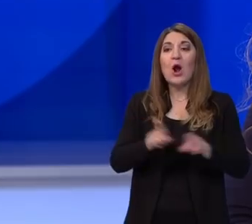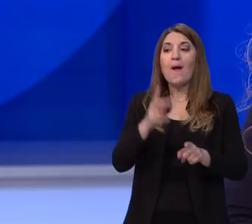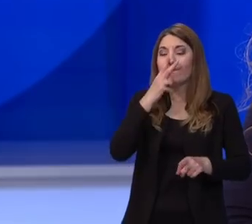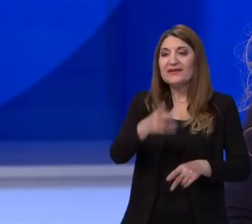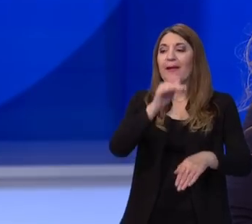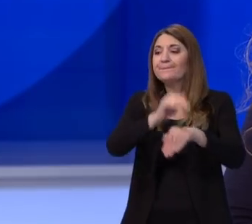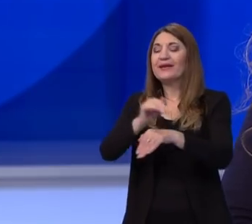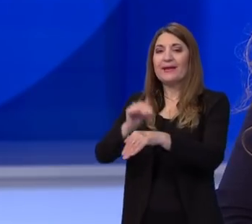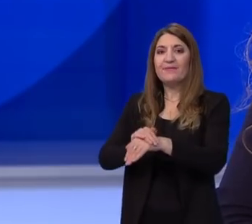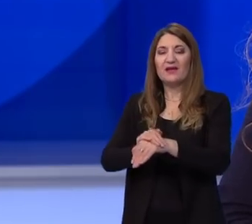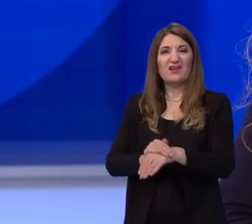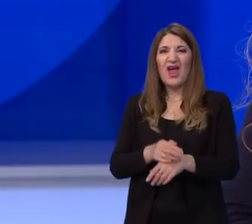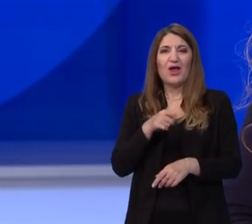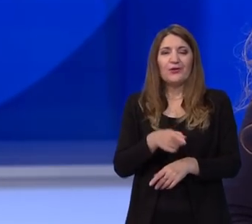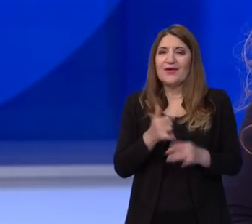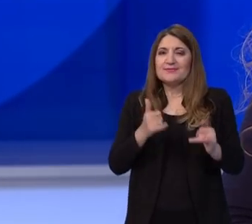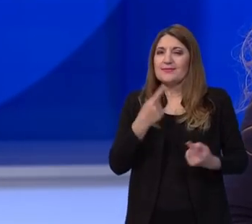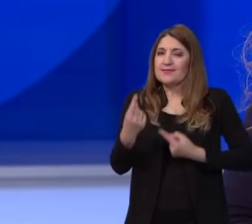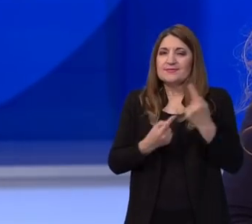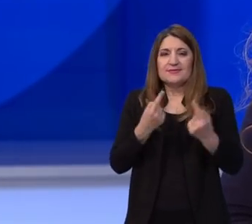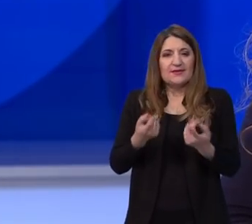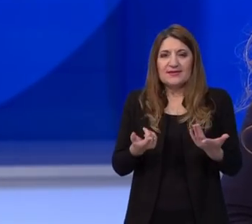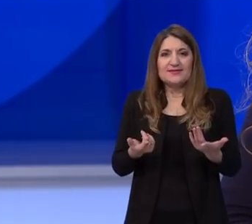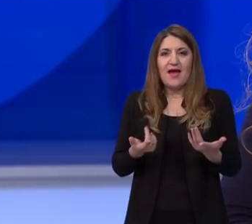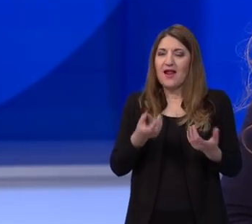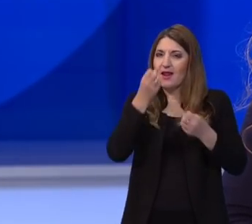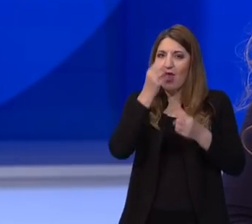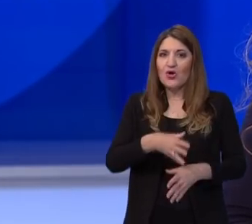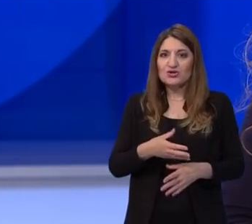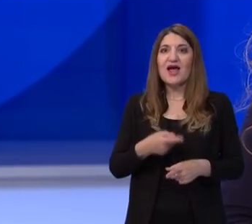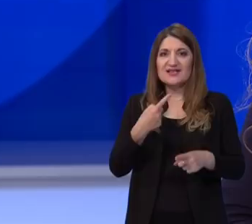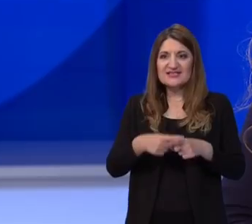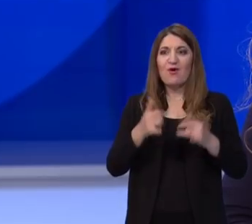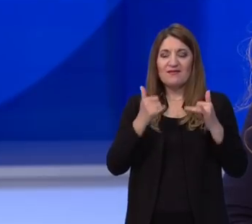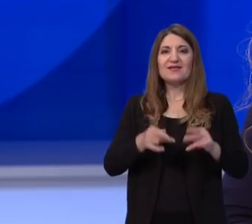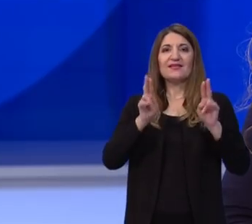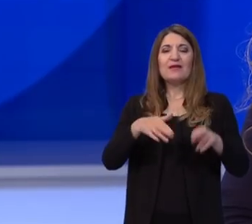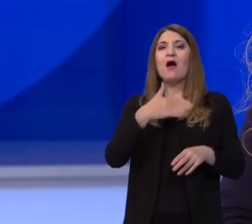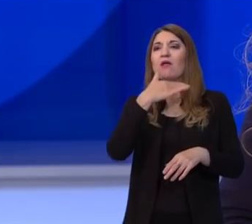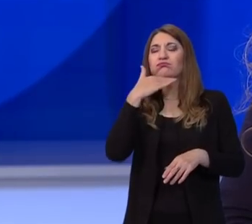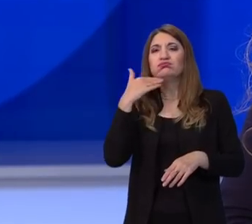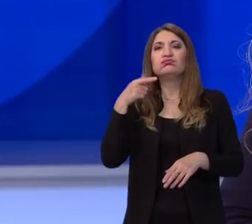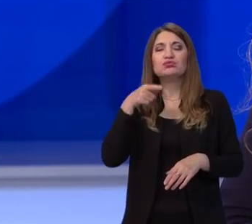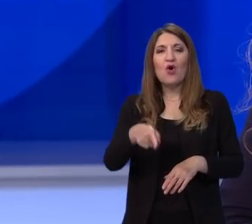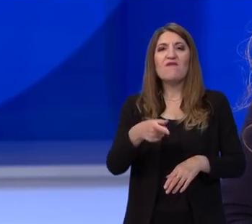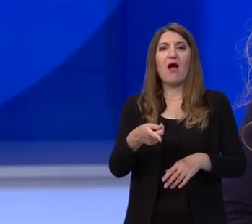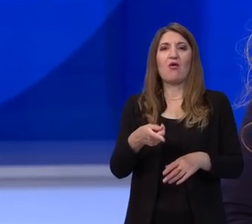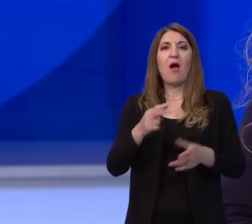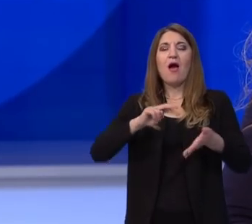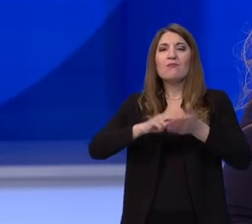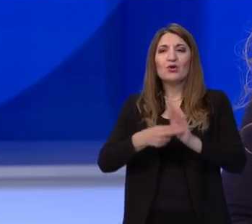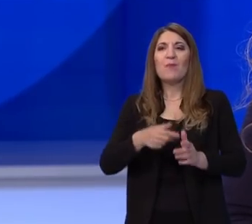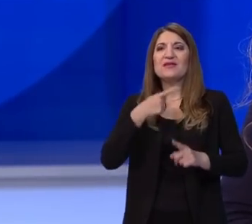školske uloge je toliko zapušten da zato možda imamo toliko problema danas koje ste spomenuli i samoazljeđivanje i anksioznost i tako dalje.